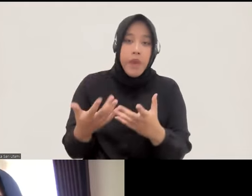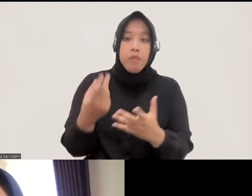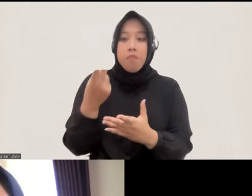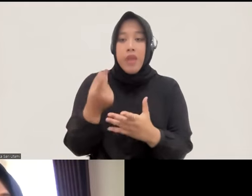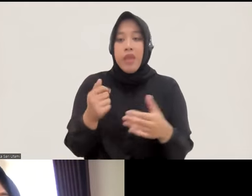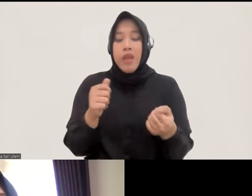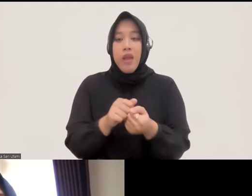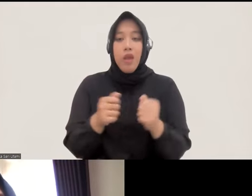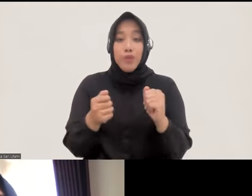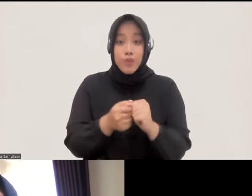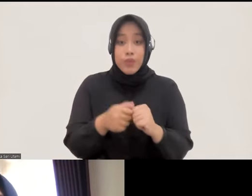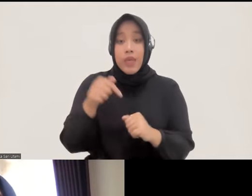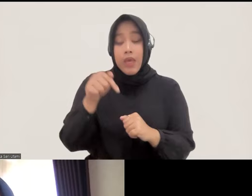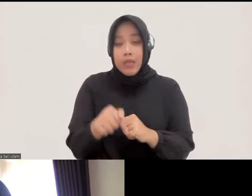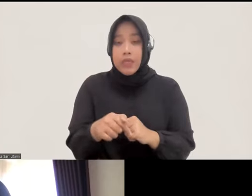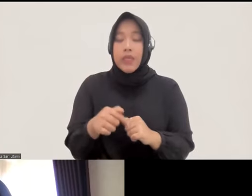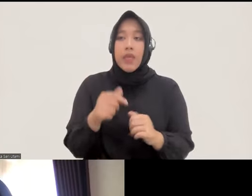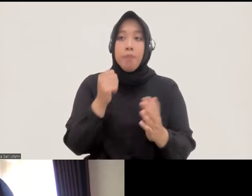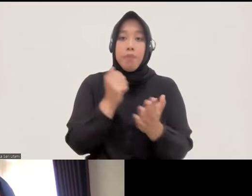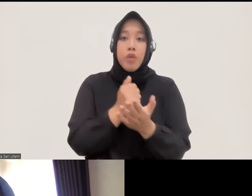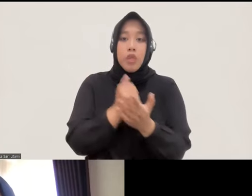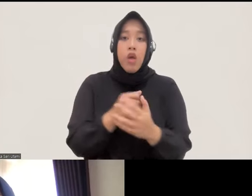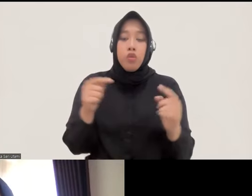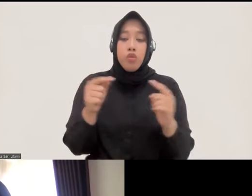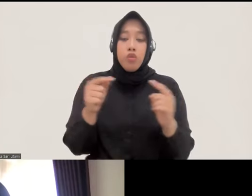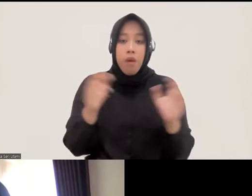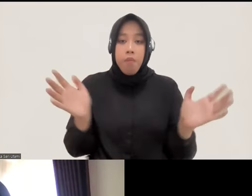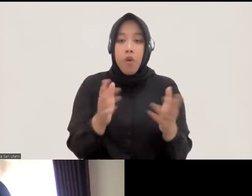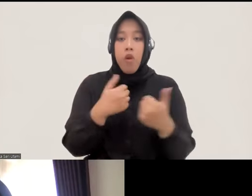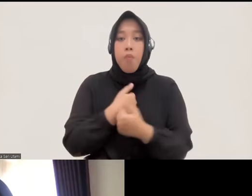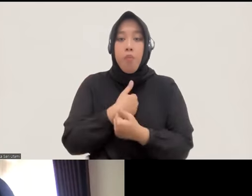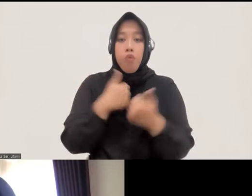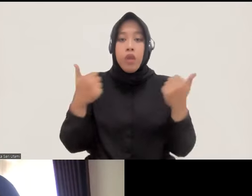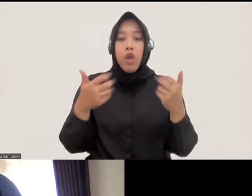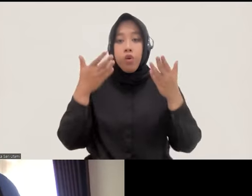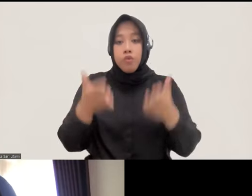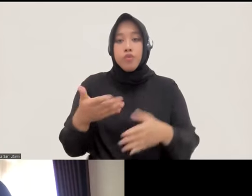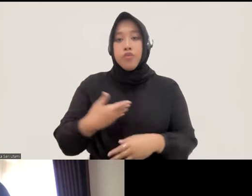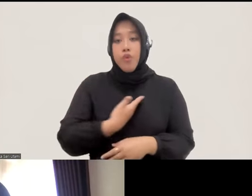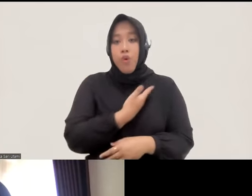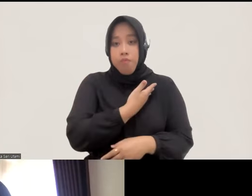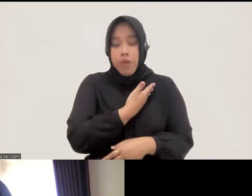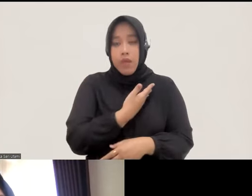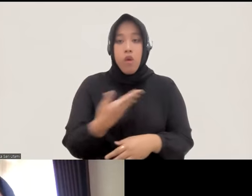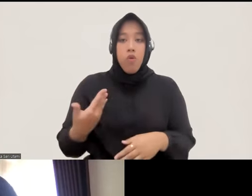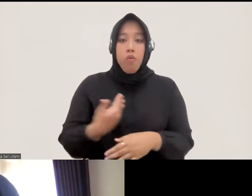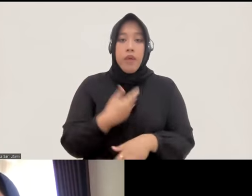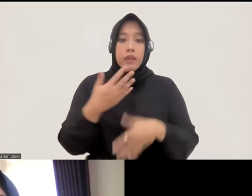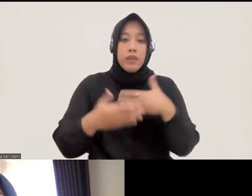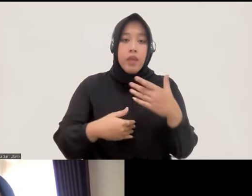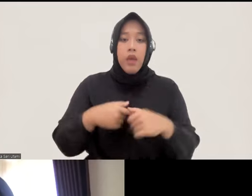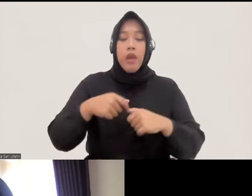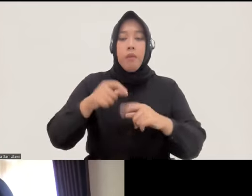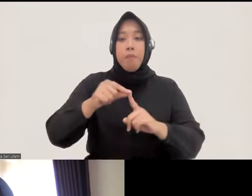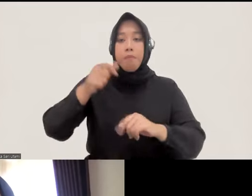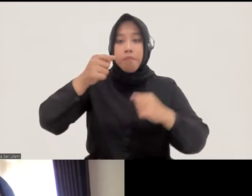perkara ini lebih kepada mendorong pemulihan bagi korban korban tindak pidana apapun